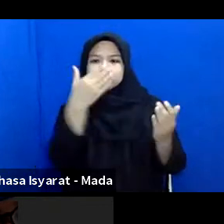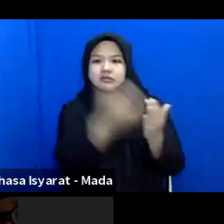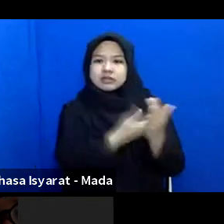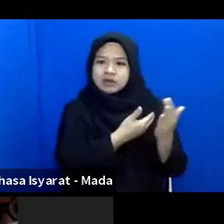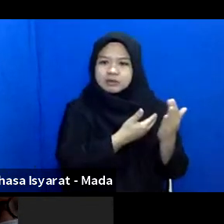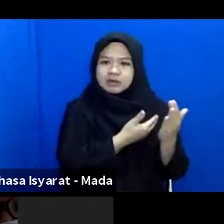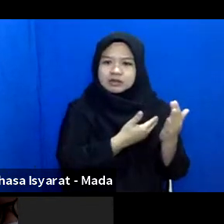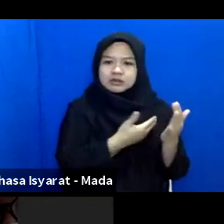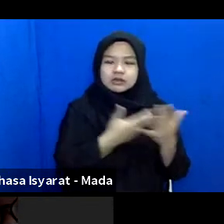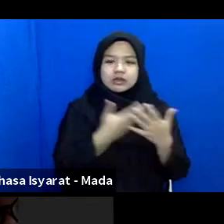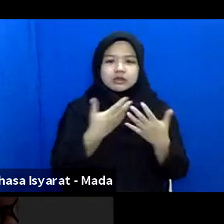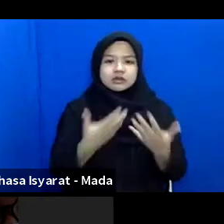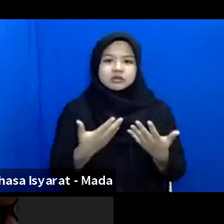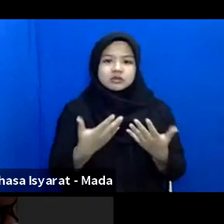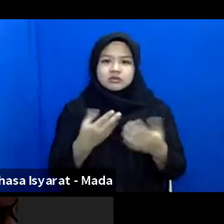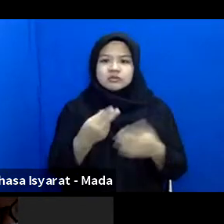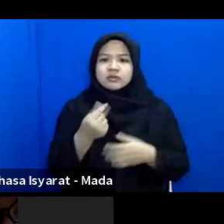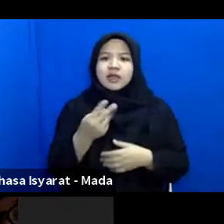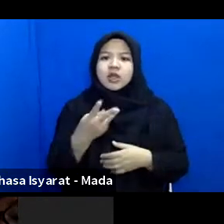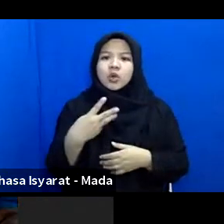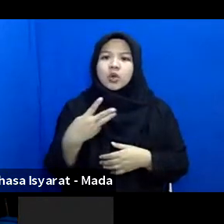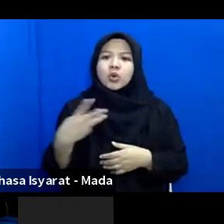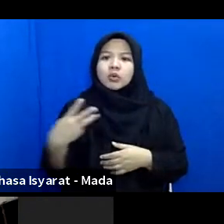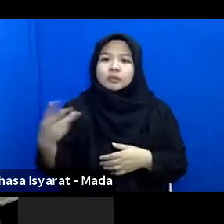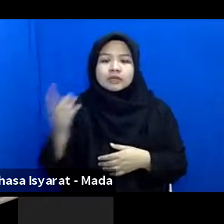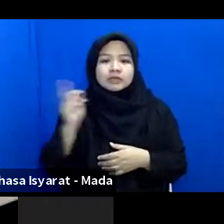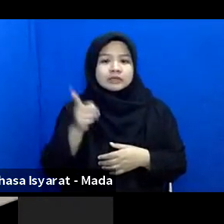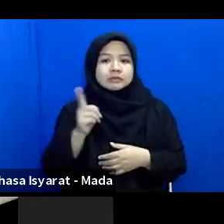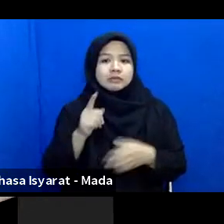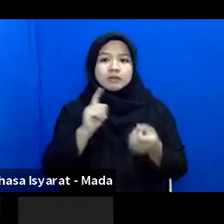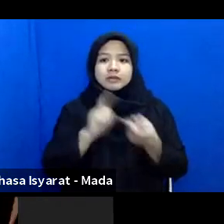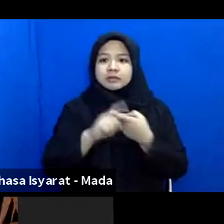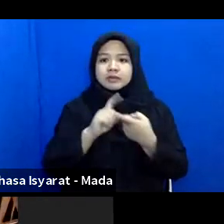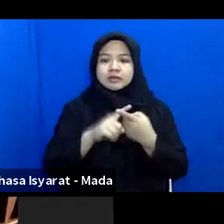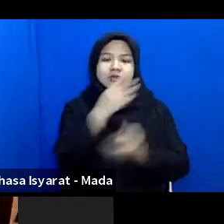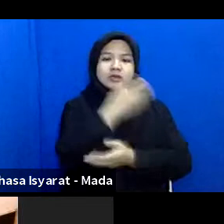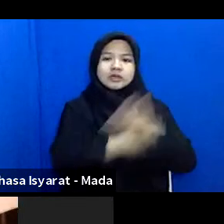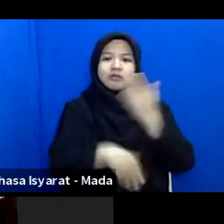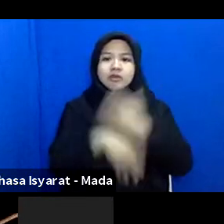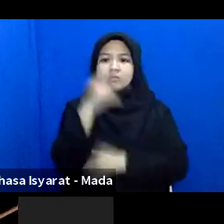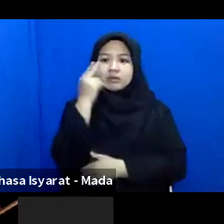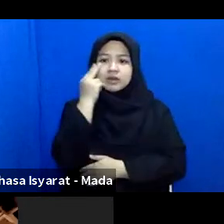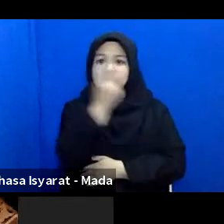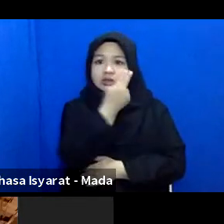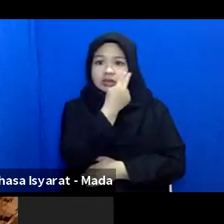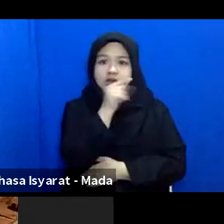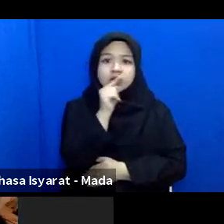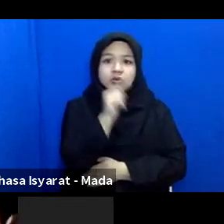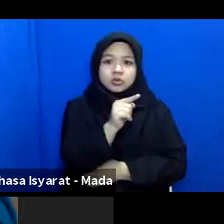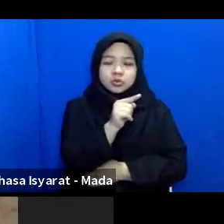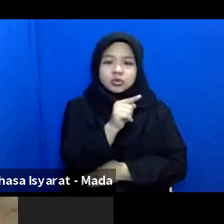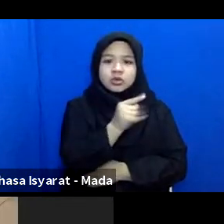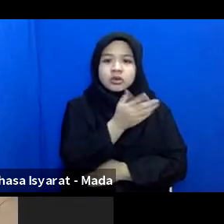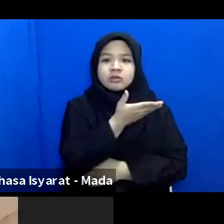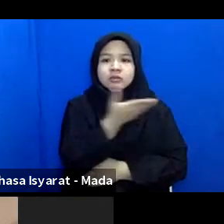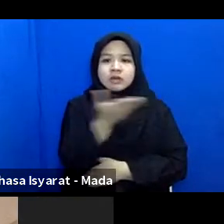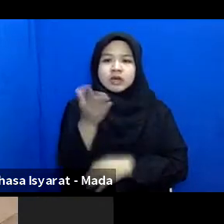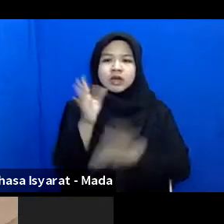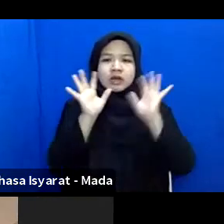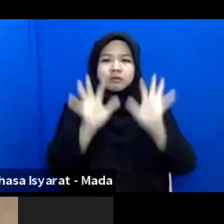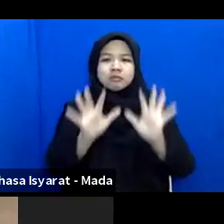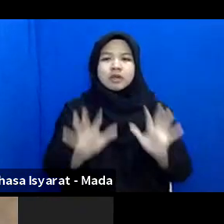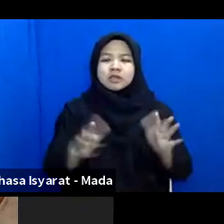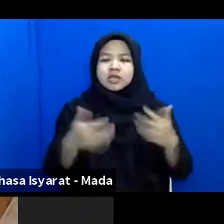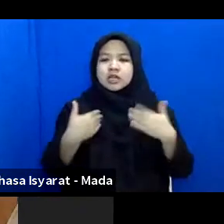kemudian dari segi perekonomian karena teman-teman defable netra itu mereka banyak yang